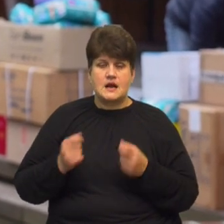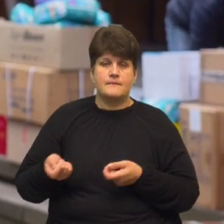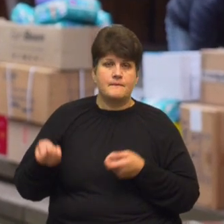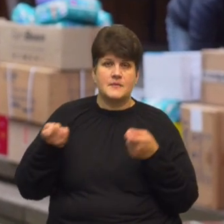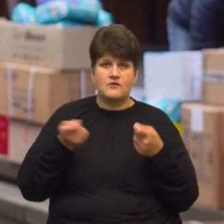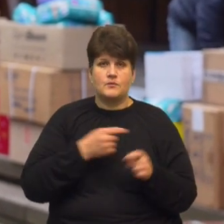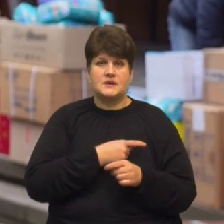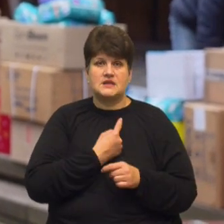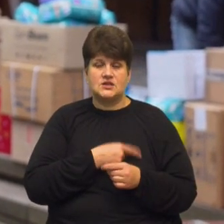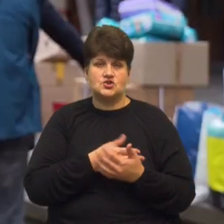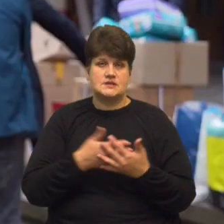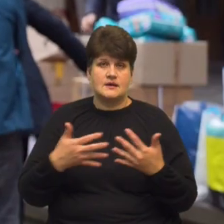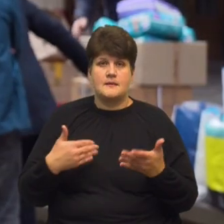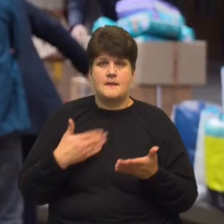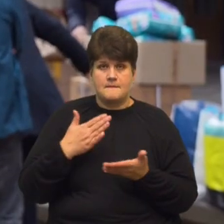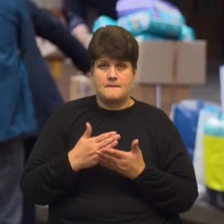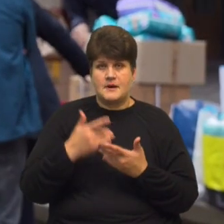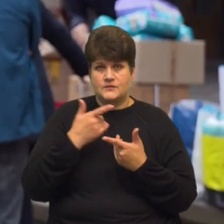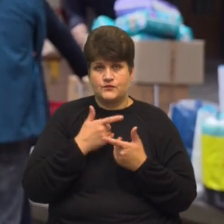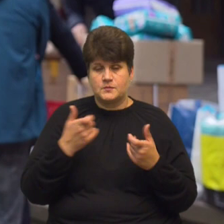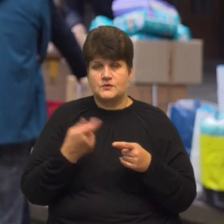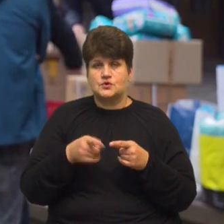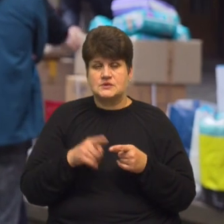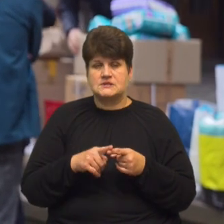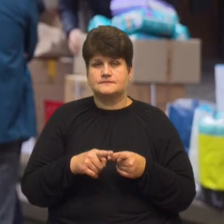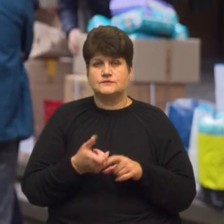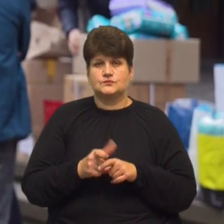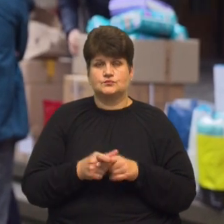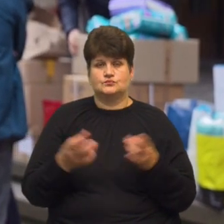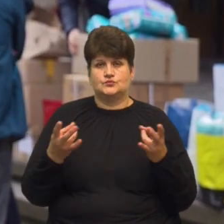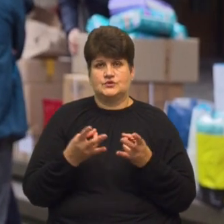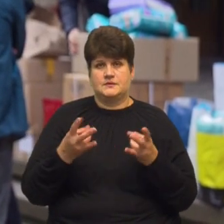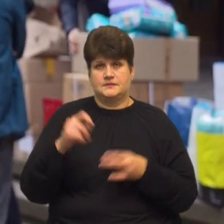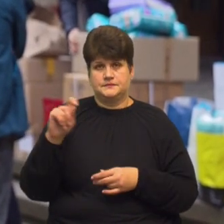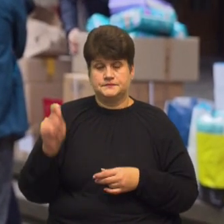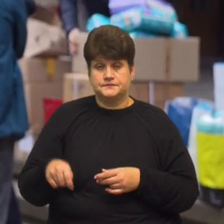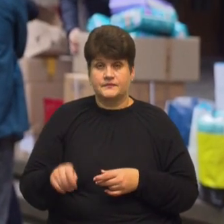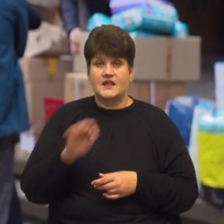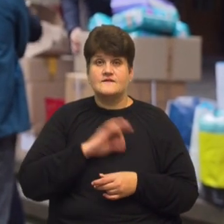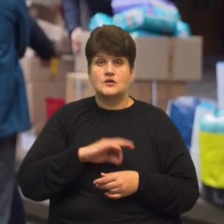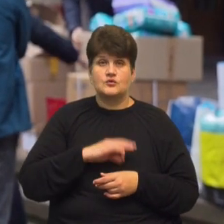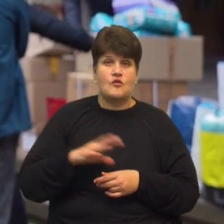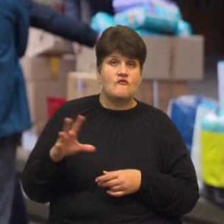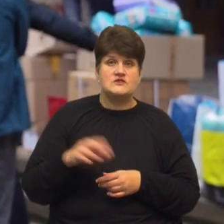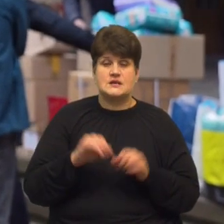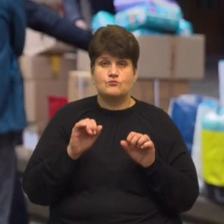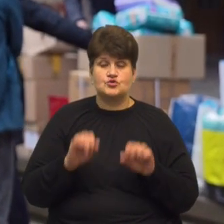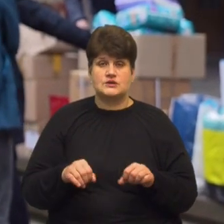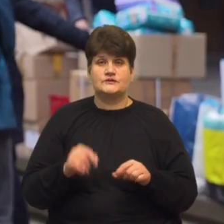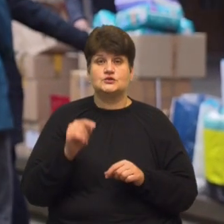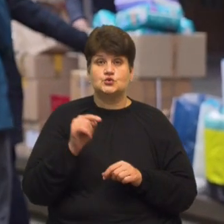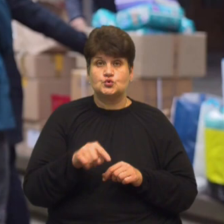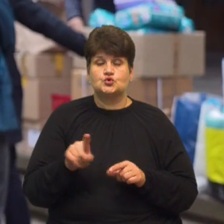медичні засоби, бо маємо інформацію, що це найбільш потрібне на фронті. Використовуємо всі можливості для того, щоб